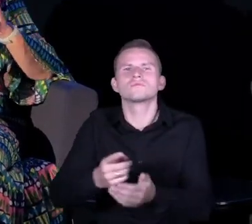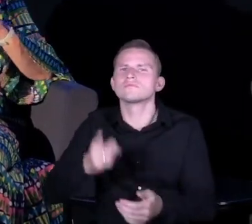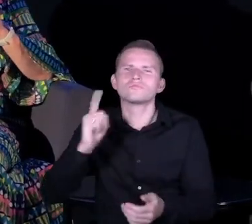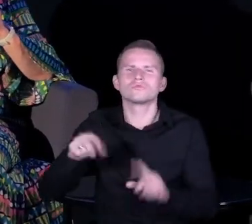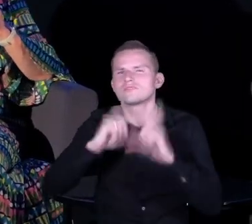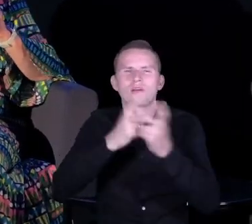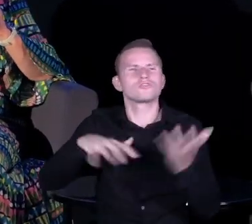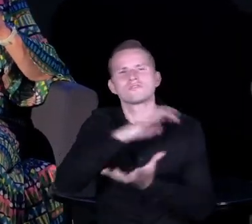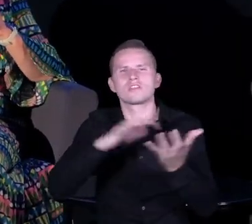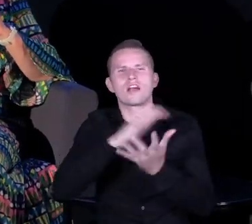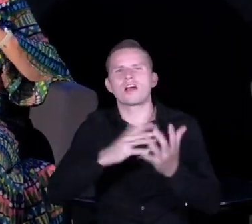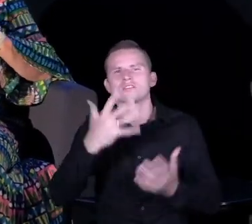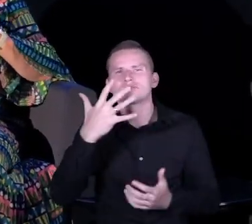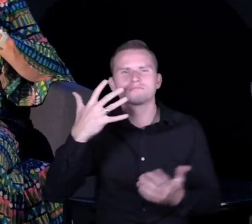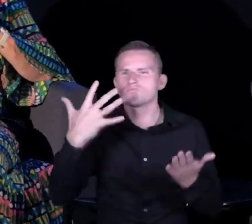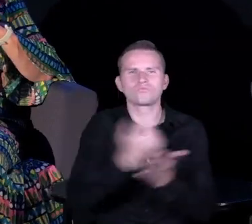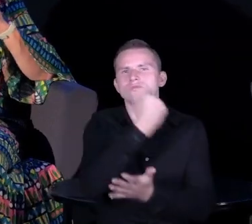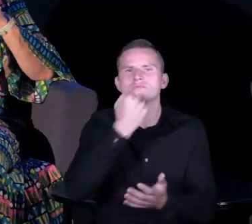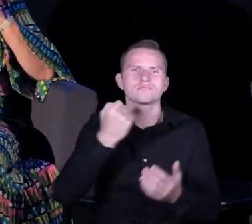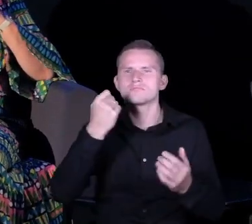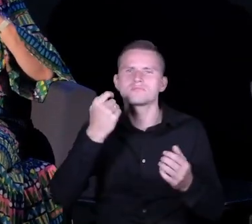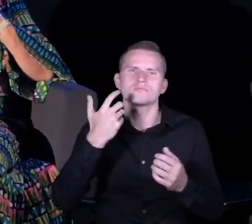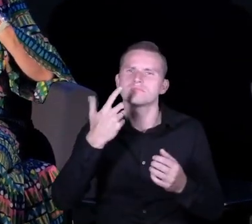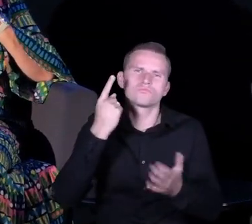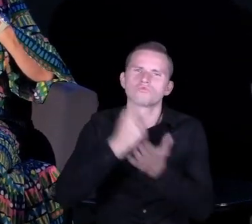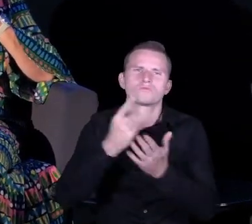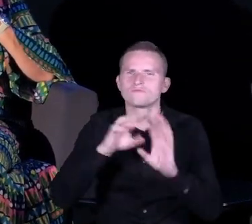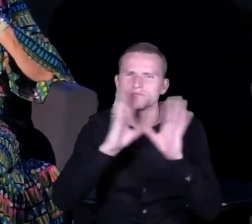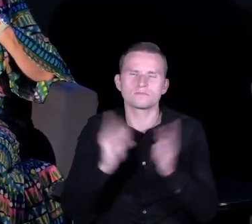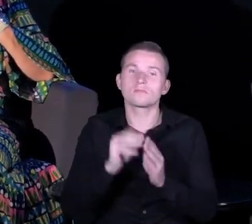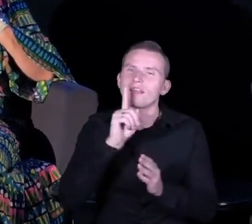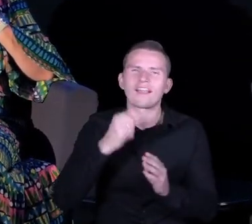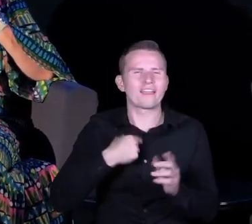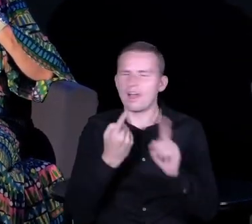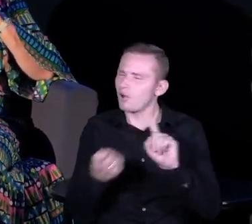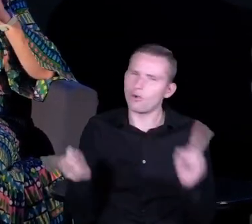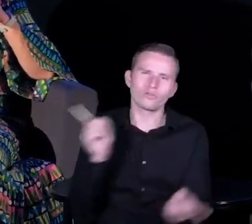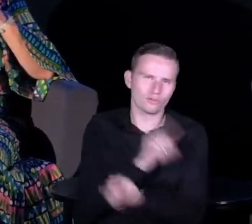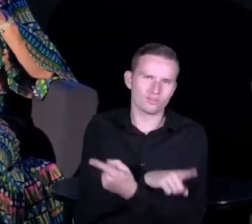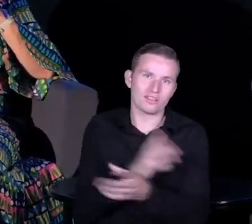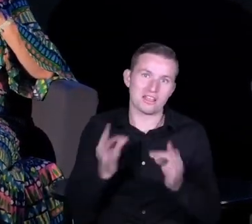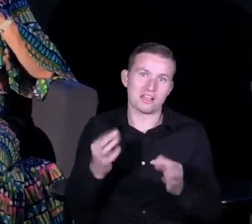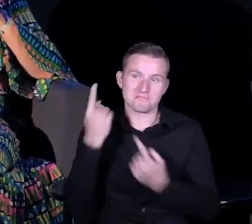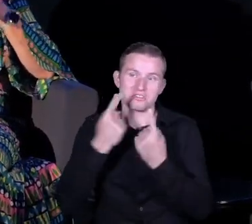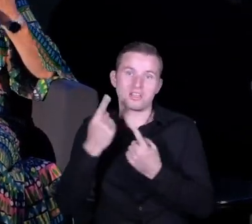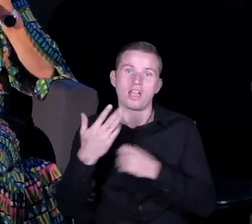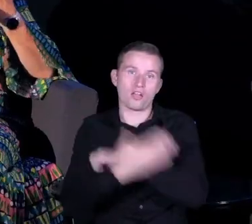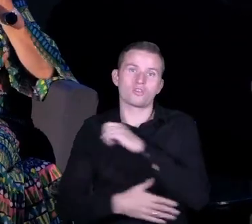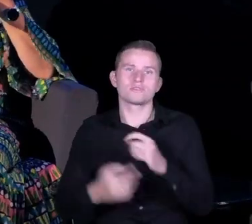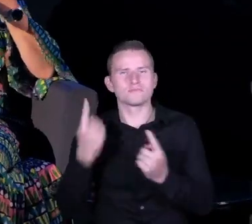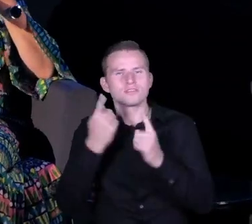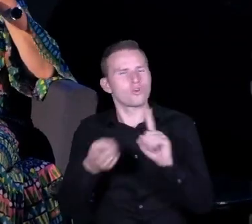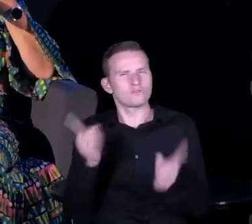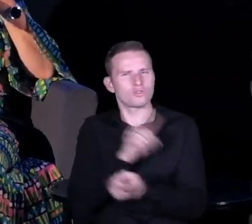świat. A ja myślę troszkę tak odwrotnie, przepraszam, może tak na koniec, to jest właśnie dobry moment. Zacznijmy się po prostu